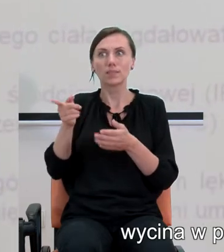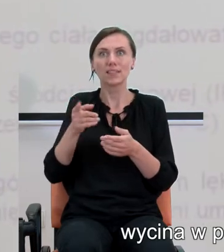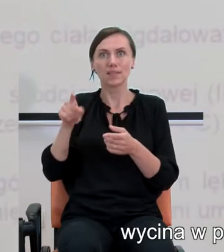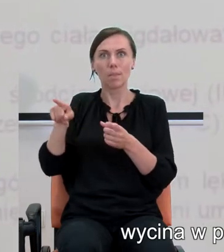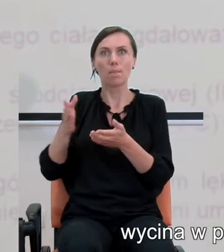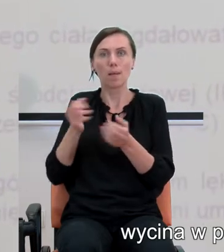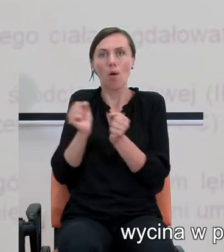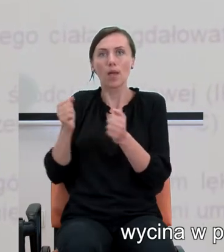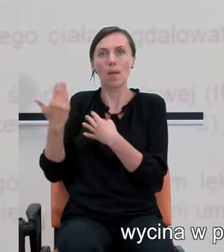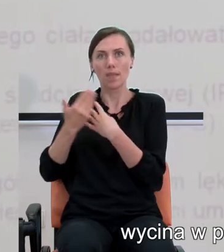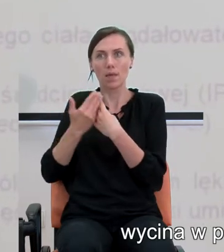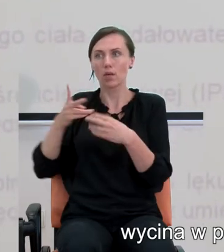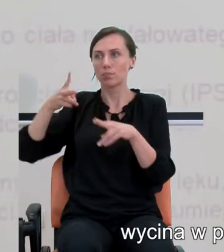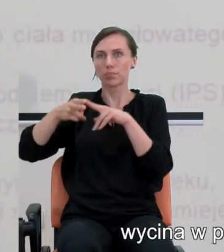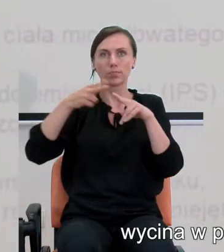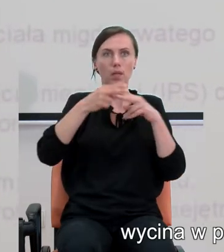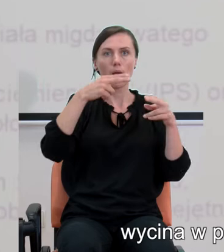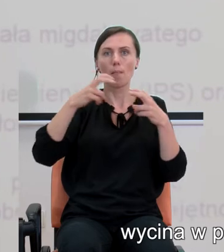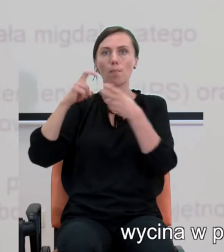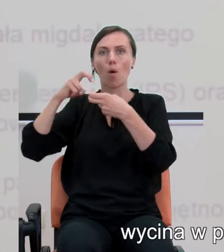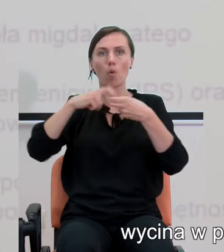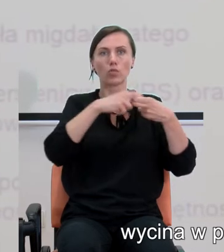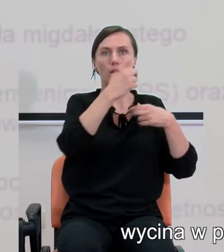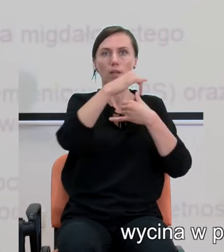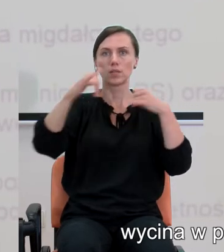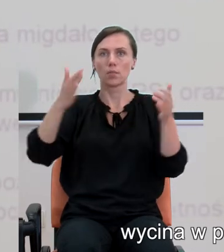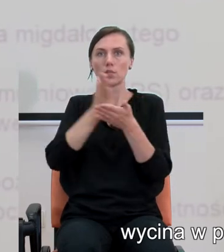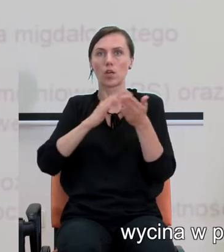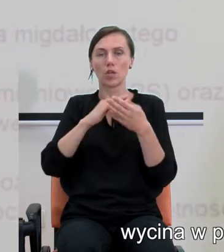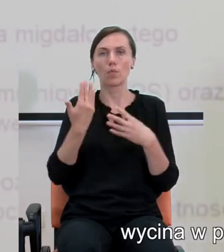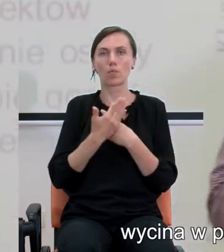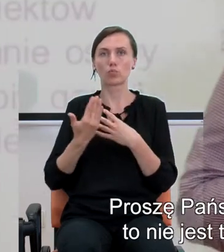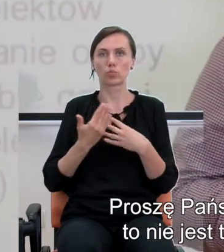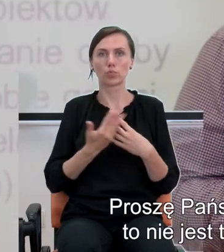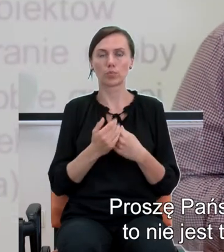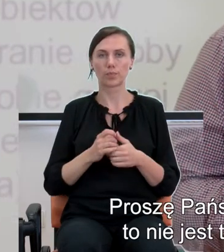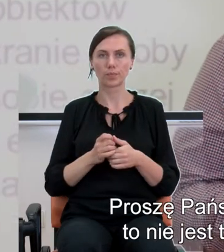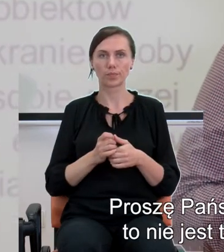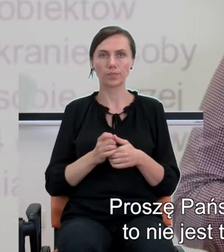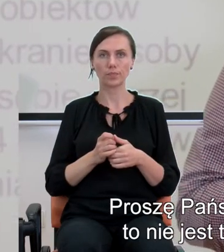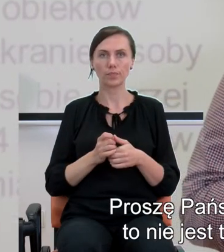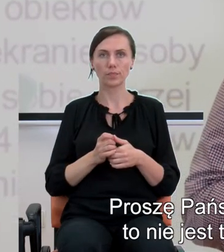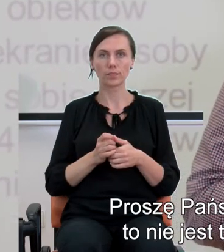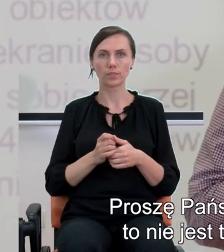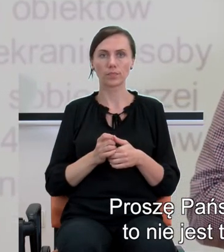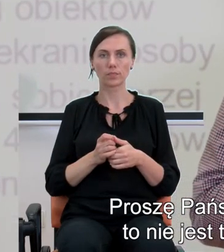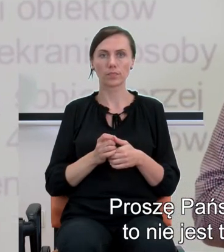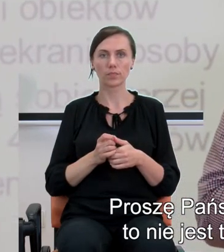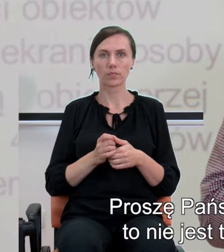pewnym sensie nasze zdolności matematyczne. Proszę Państwa,